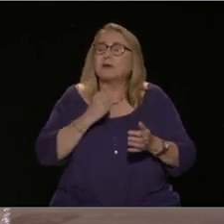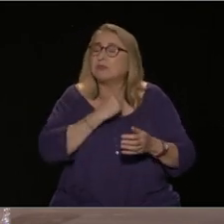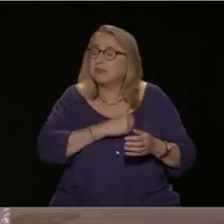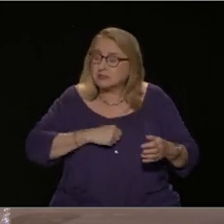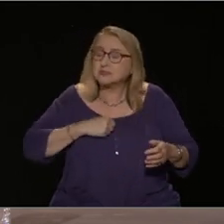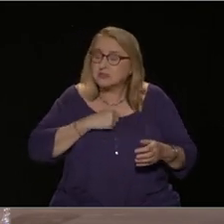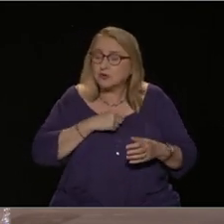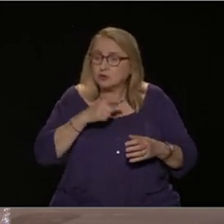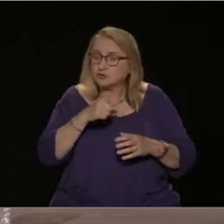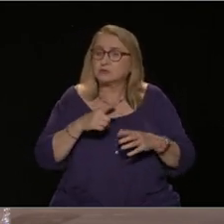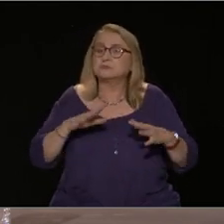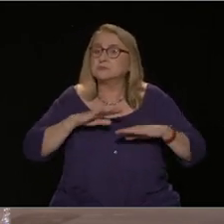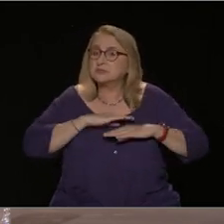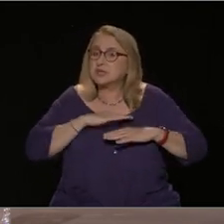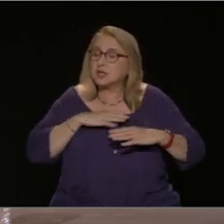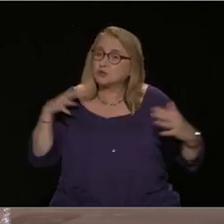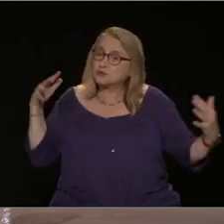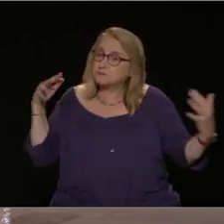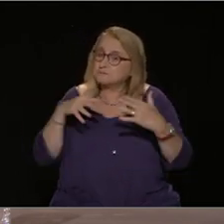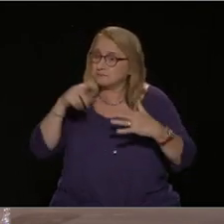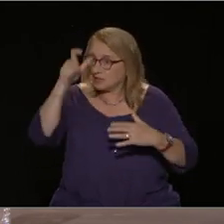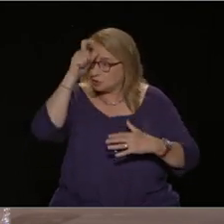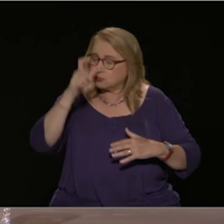πραγματικός με την Τουρκία.